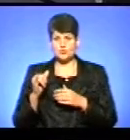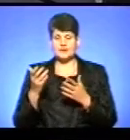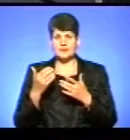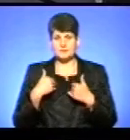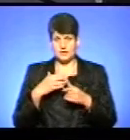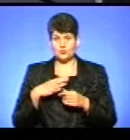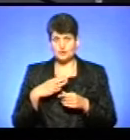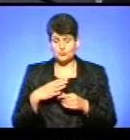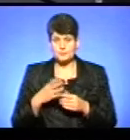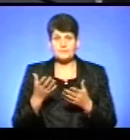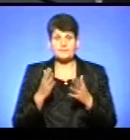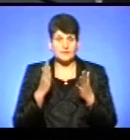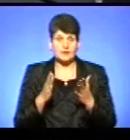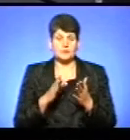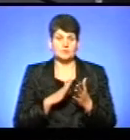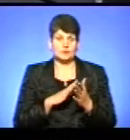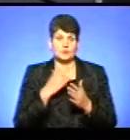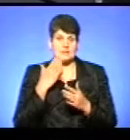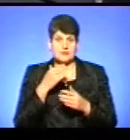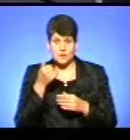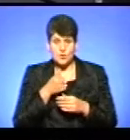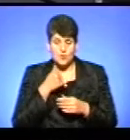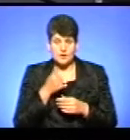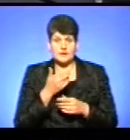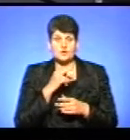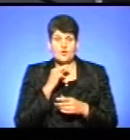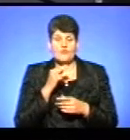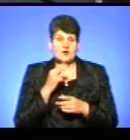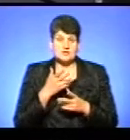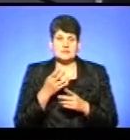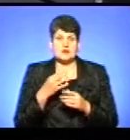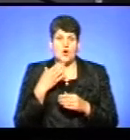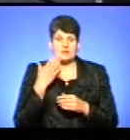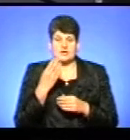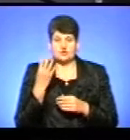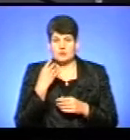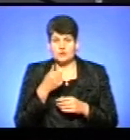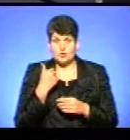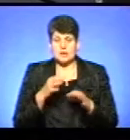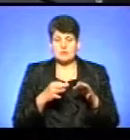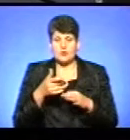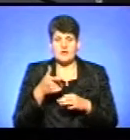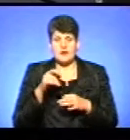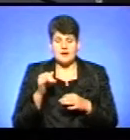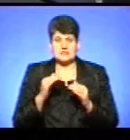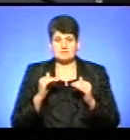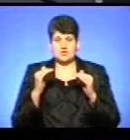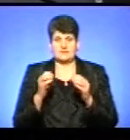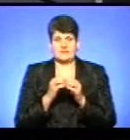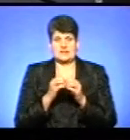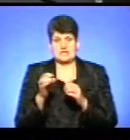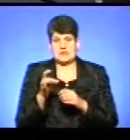очікуємо і яке відбувалося останні роки, якщо ви зауважите, за останні 4 роки природній газ для населення зріс 10 разів.